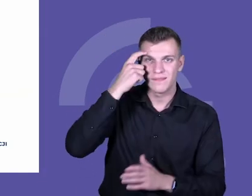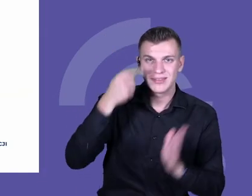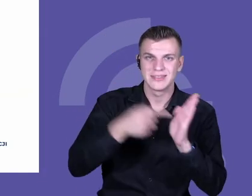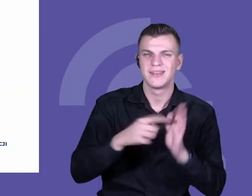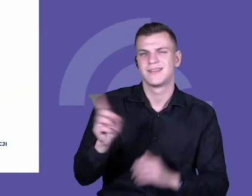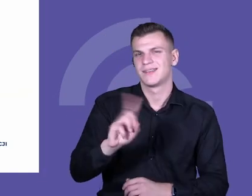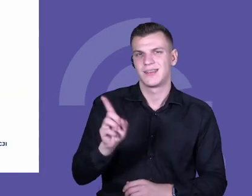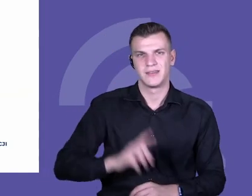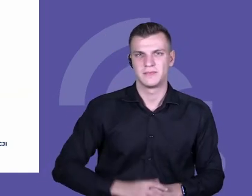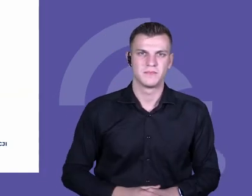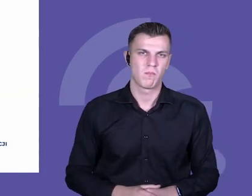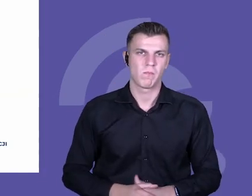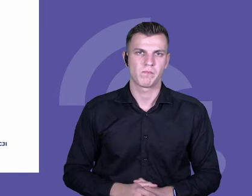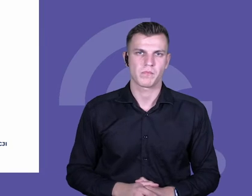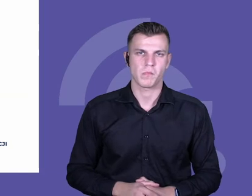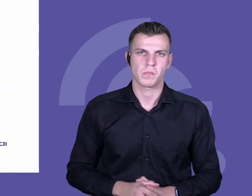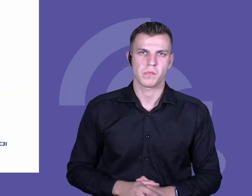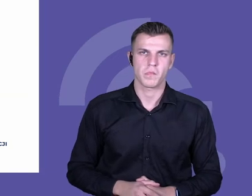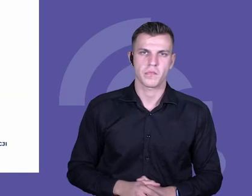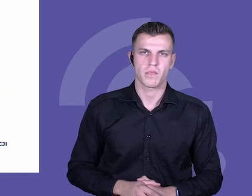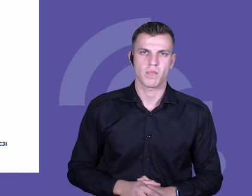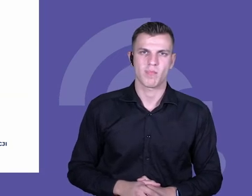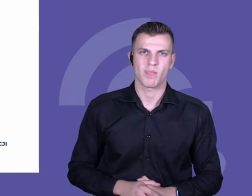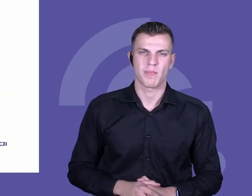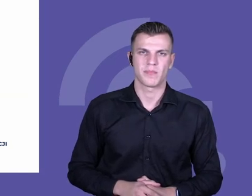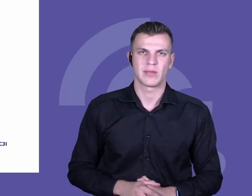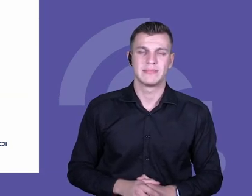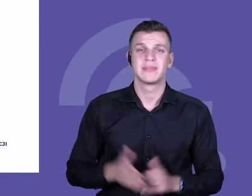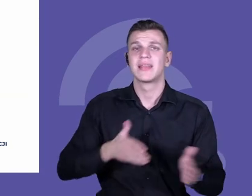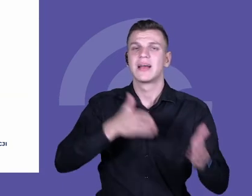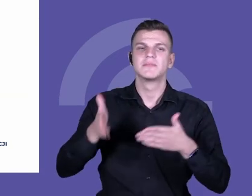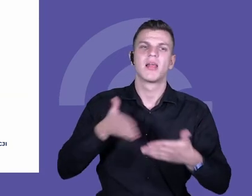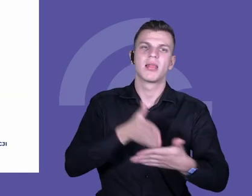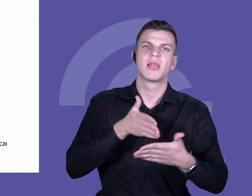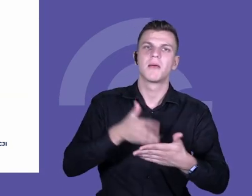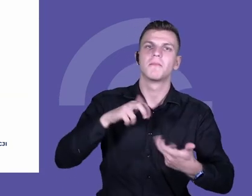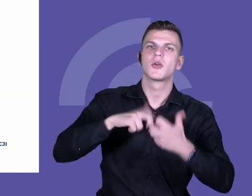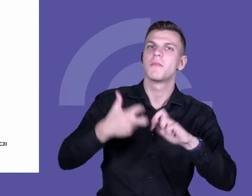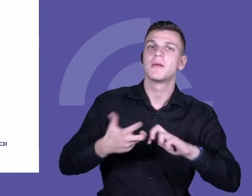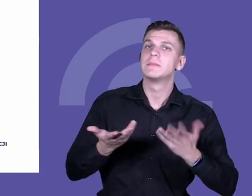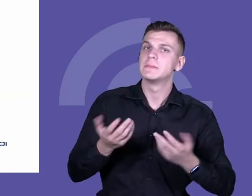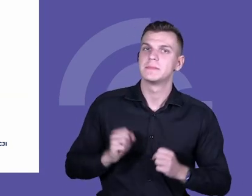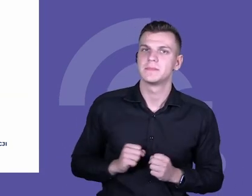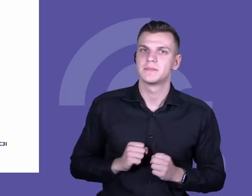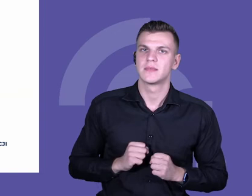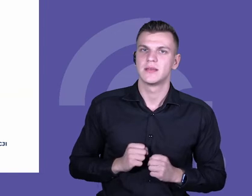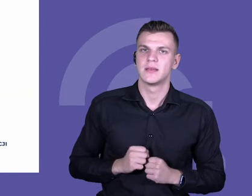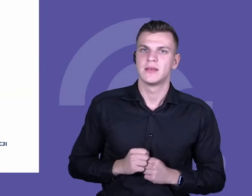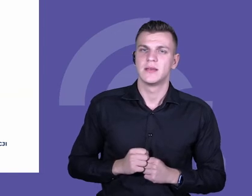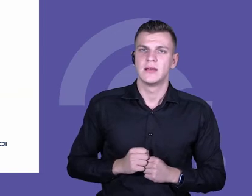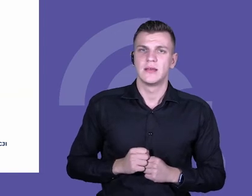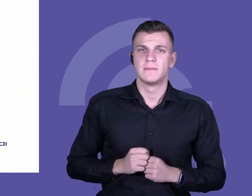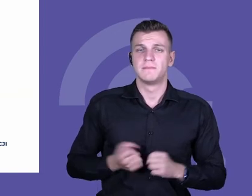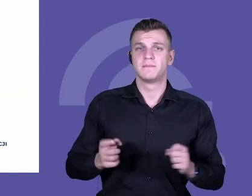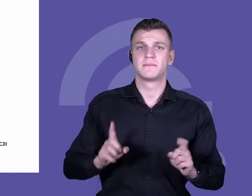wyegzekwować pewien stopie nieodpowiedzialności. Kolejna bariera to jest, że również, jeżeli nie ma jasno